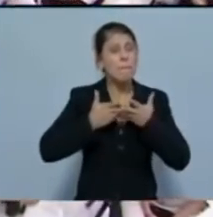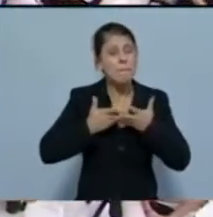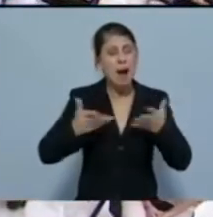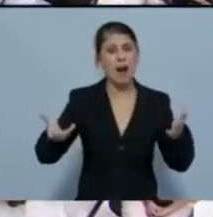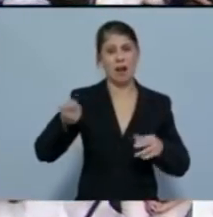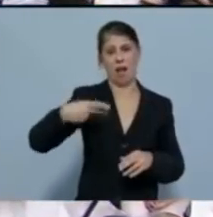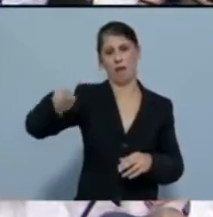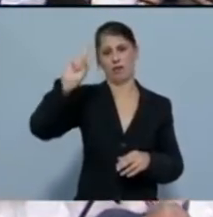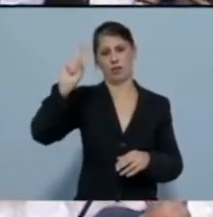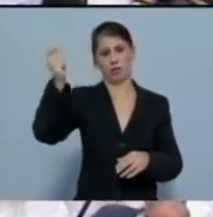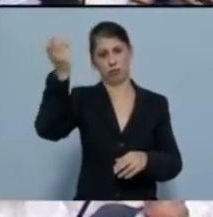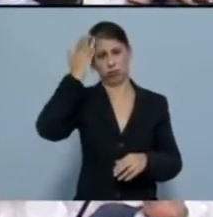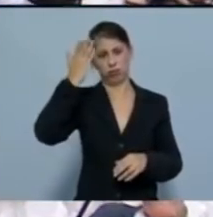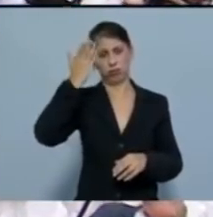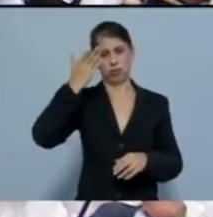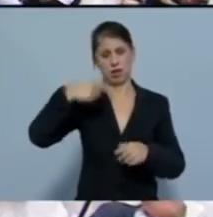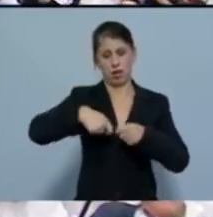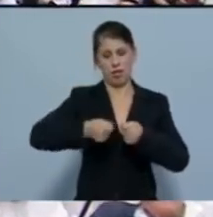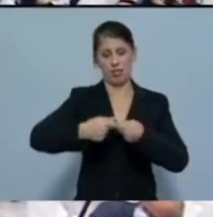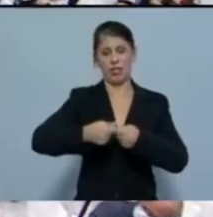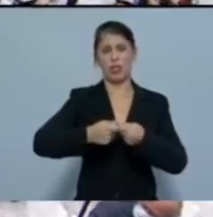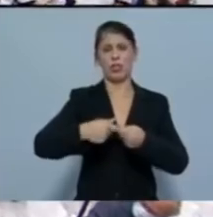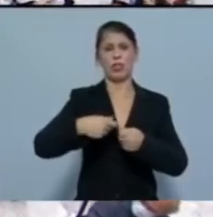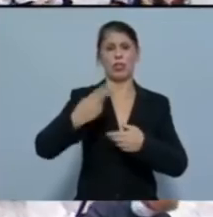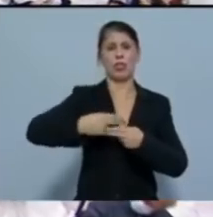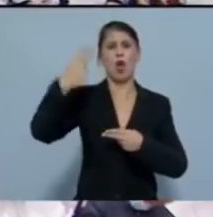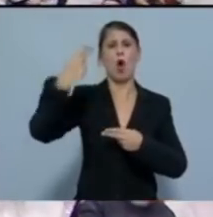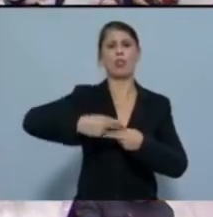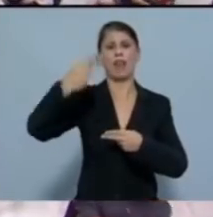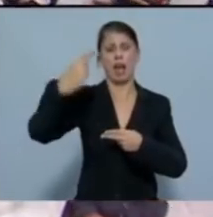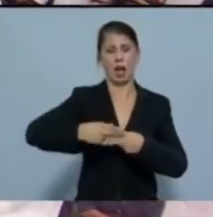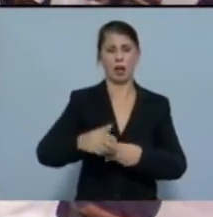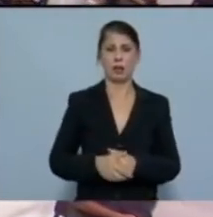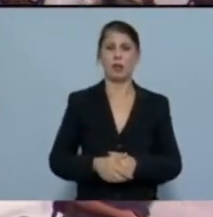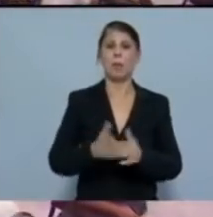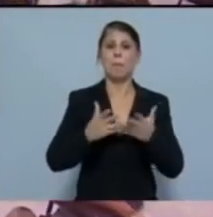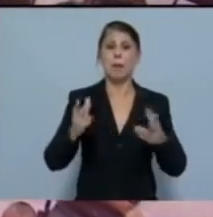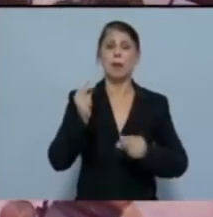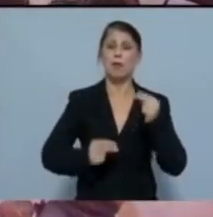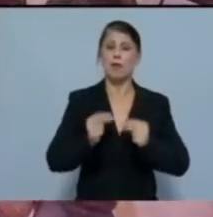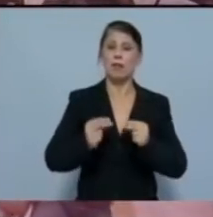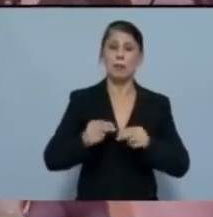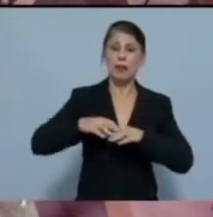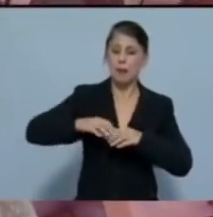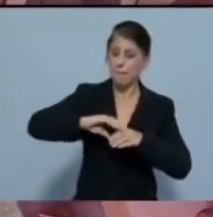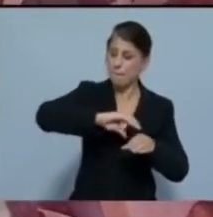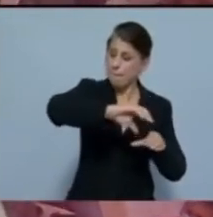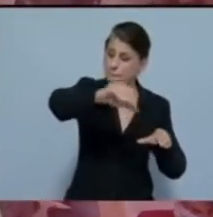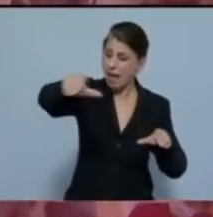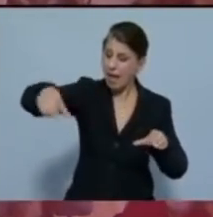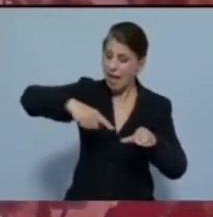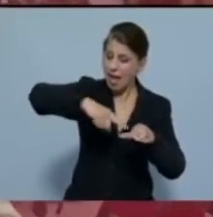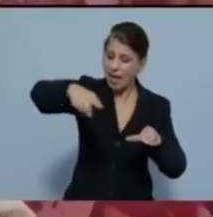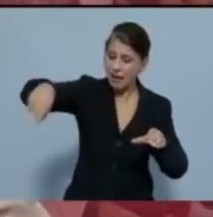αυξήσεις στα διόδια, τα διαχρονικά προβλήματα στην περιφερειακή οδό Θεσσαλονίκης και την επιλογή